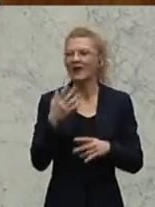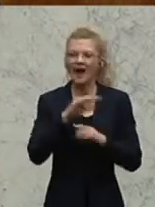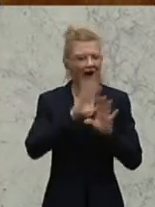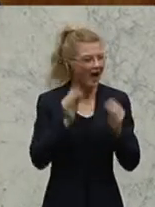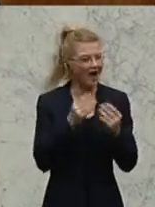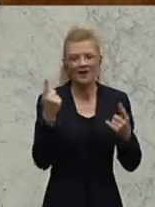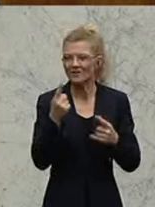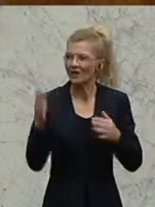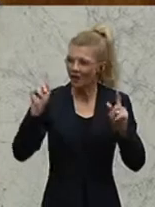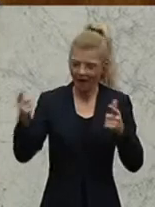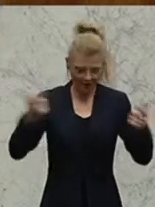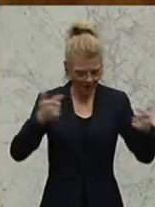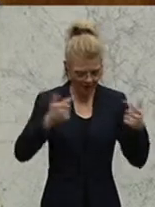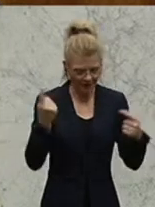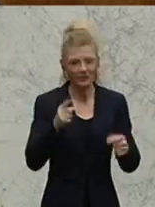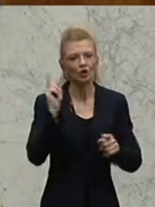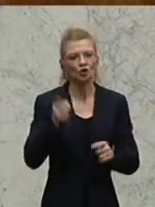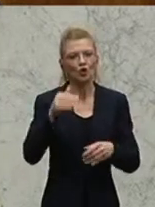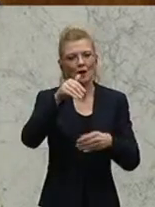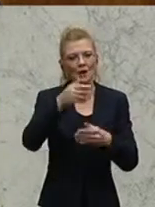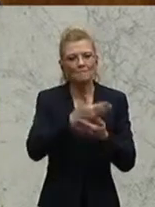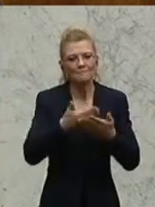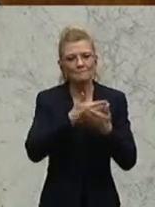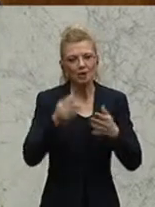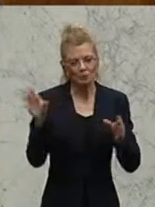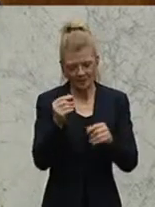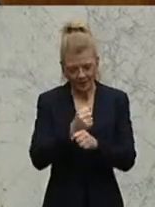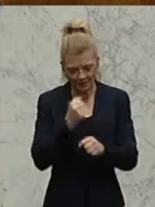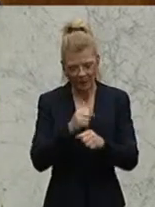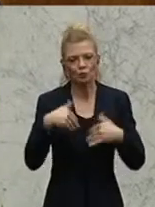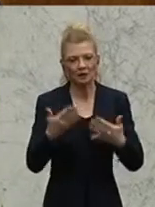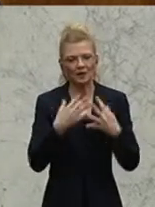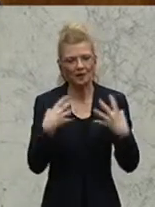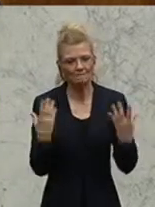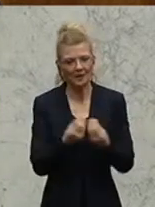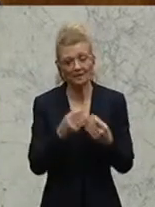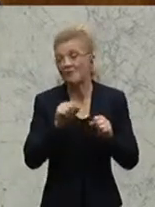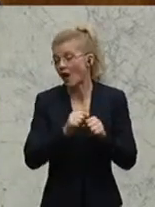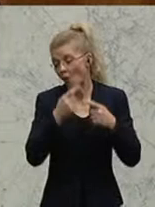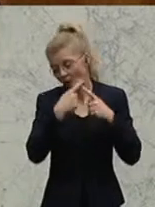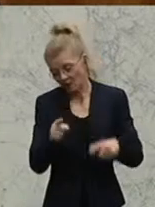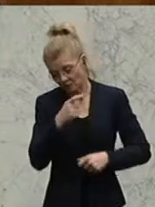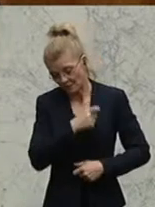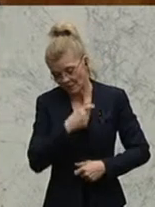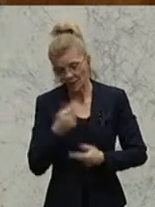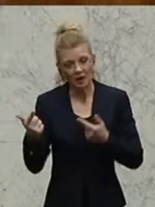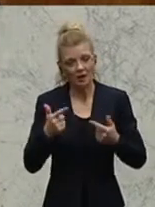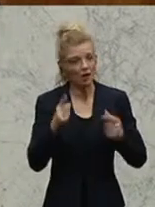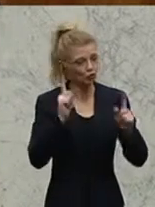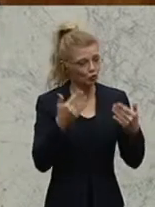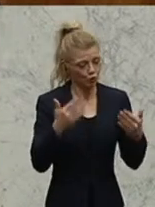erarbeiten. Und wir bringen die dann gemeinsam ein. Hier haben auch alle anderen Parteien eingeladen, sich diesem Antrag anzuschließen.